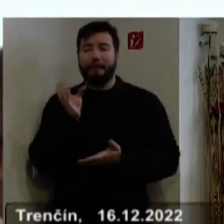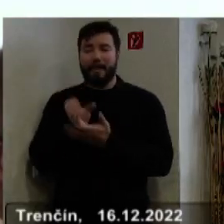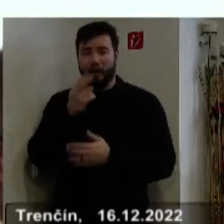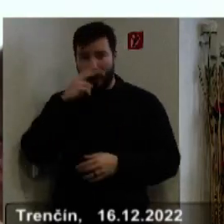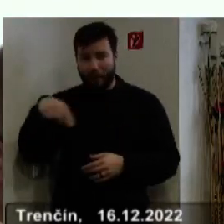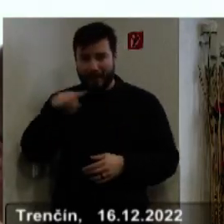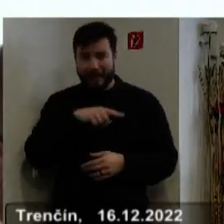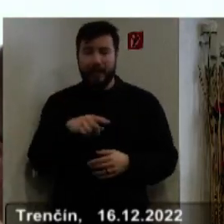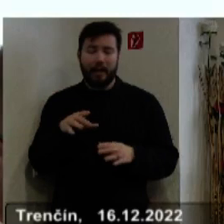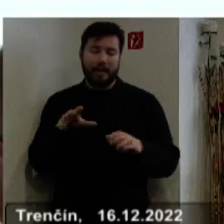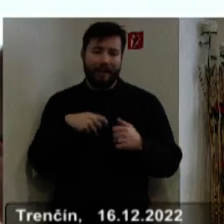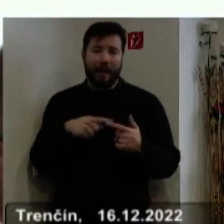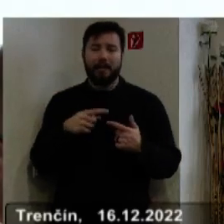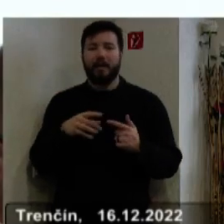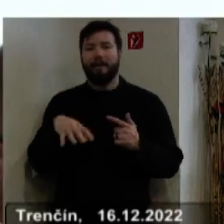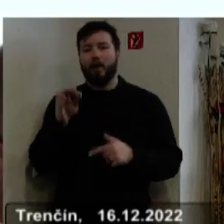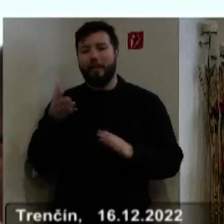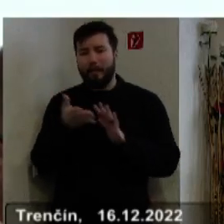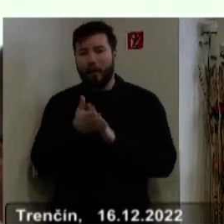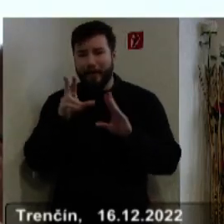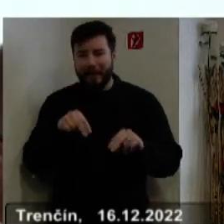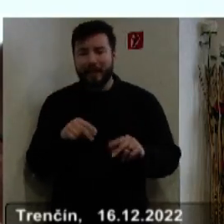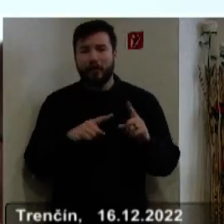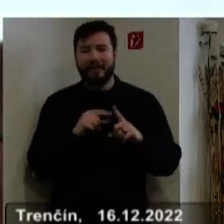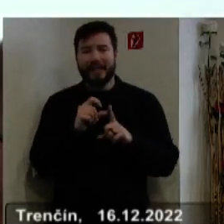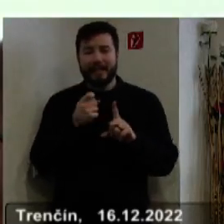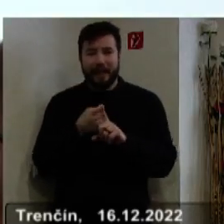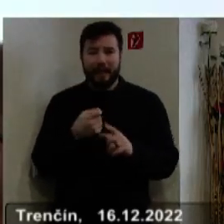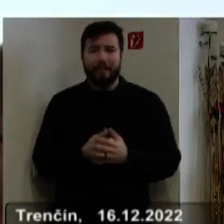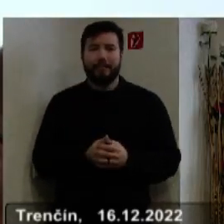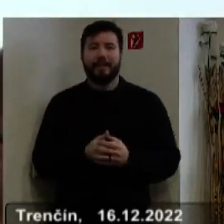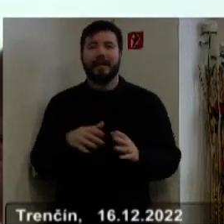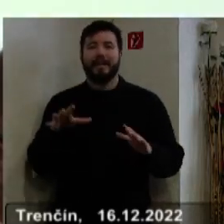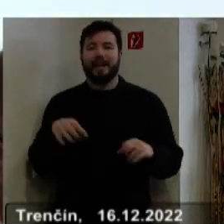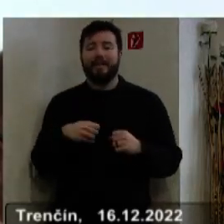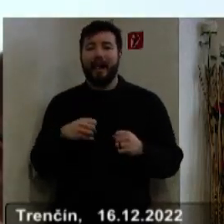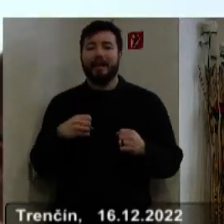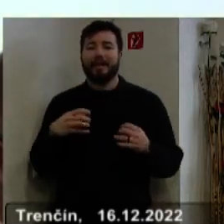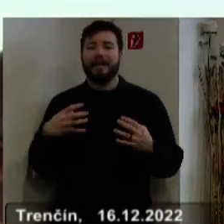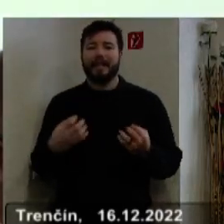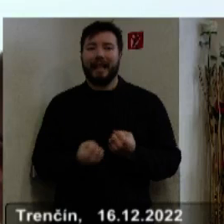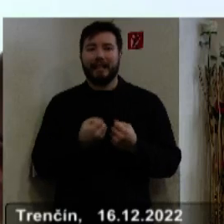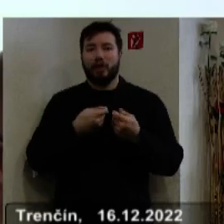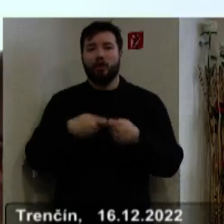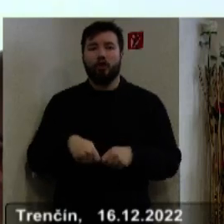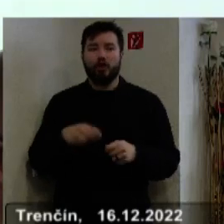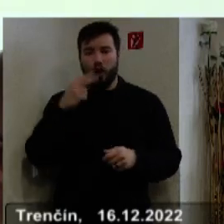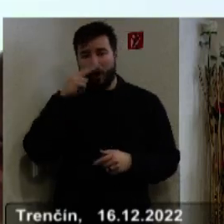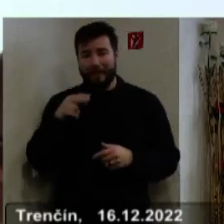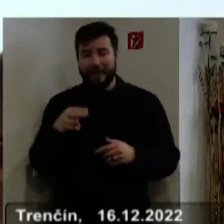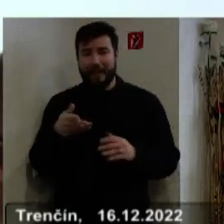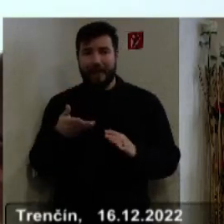overovateľov, zápisnice, voľba podpredsedov, TSK, schválenie zriadenia a zloženia komisie pri